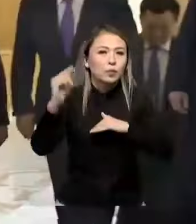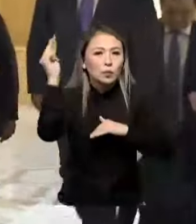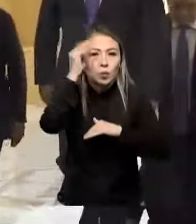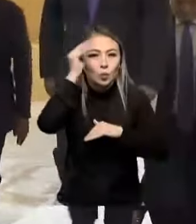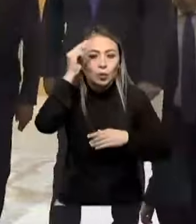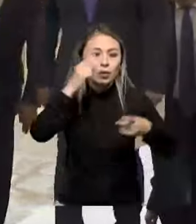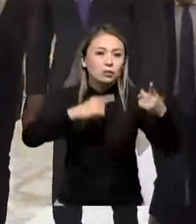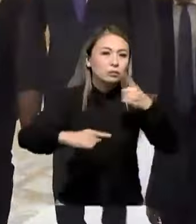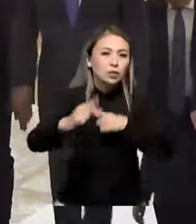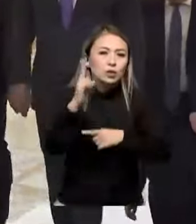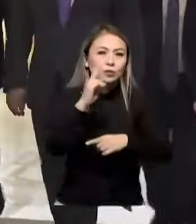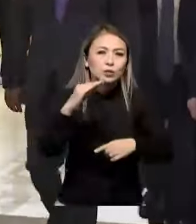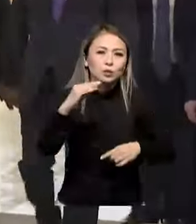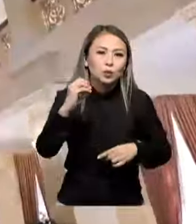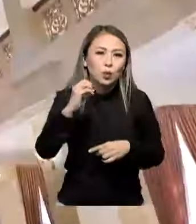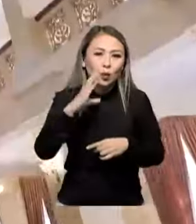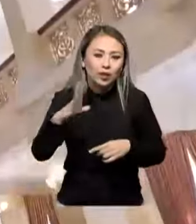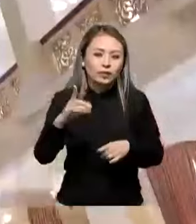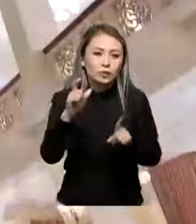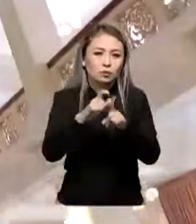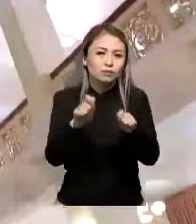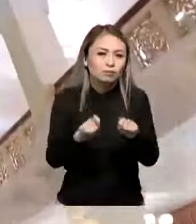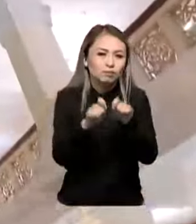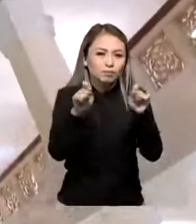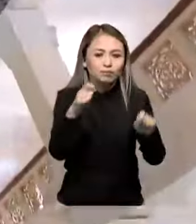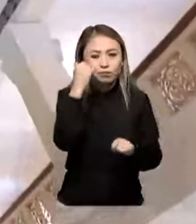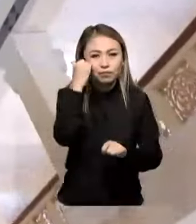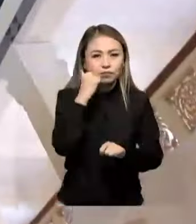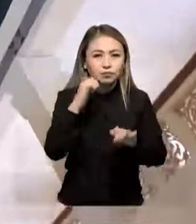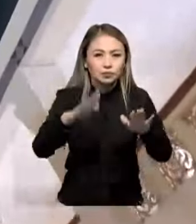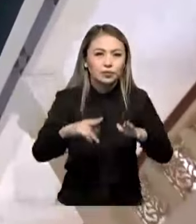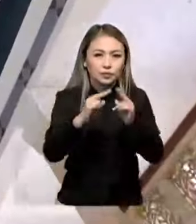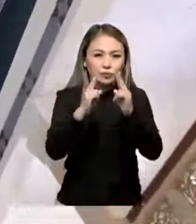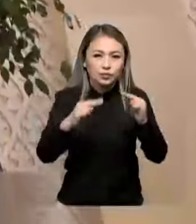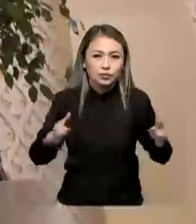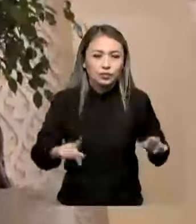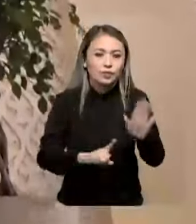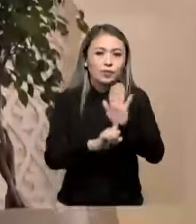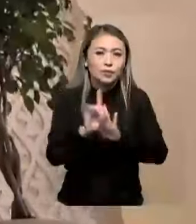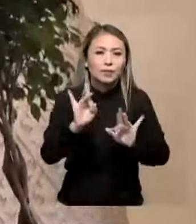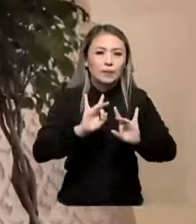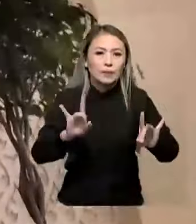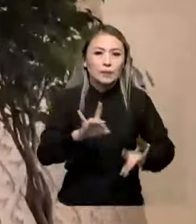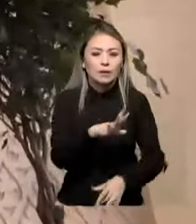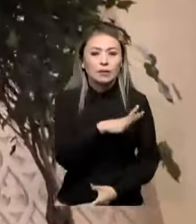кезескен Қасым Жомар Тоқаев сөздің басын тозын қырап қалған нысанының жай үйінен бастады.